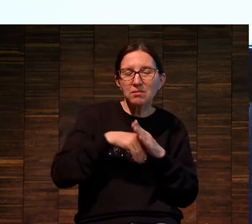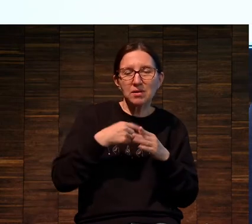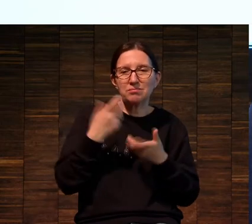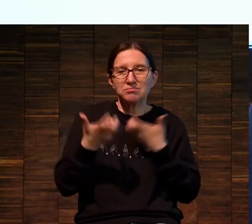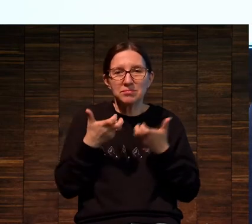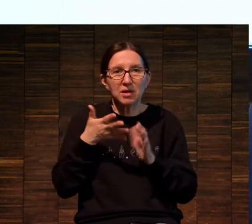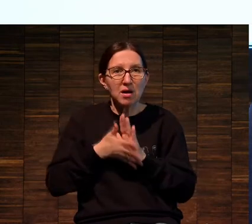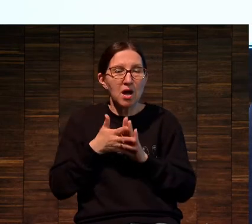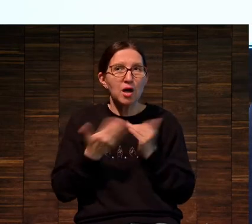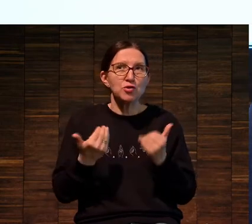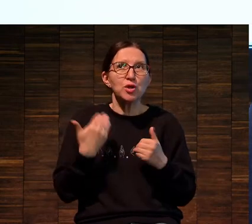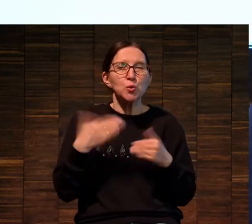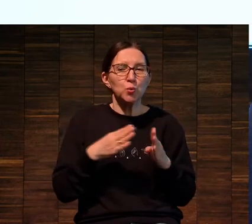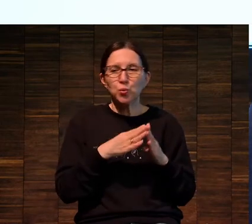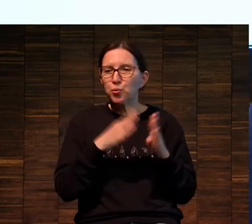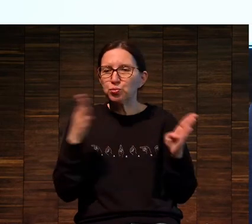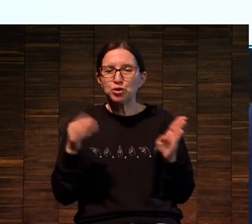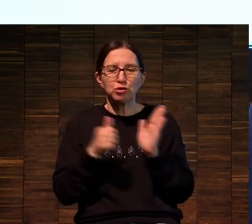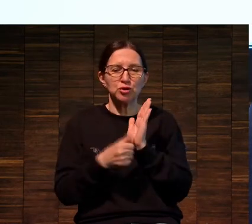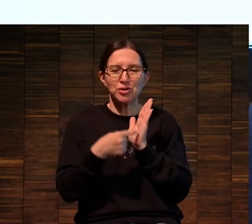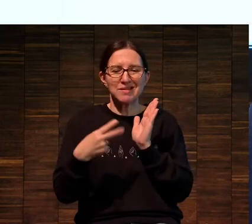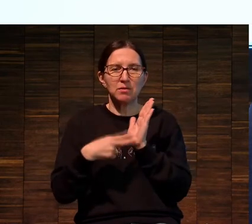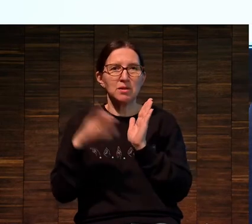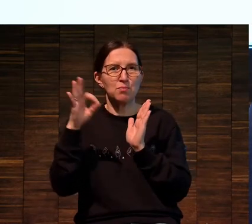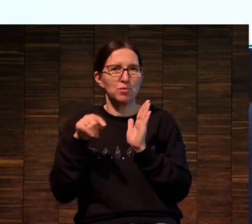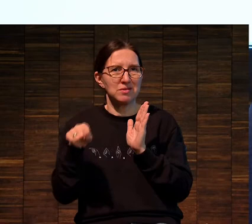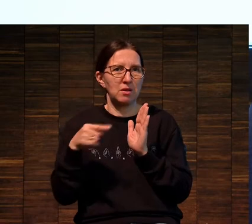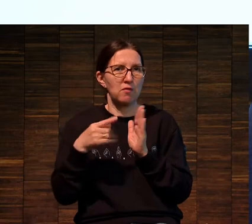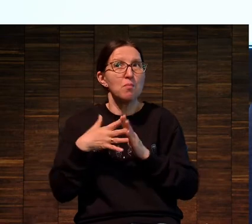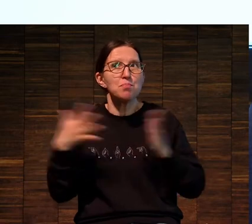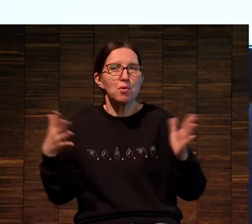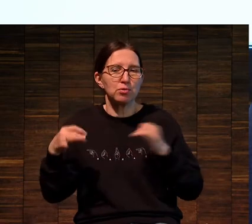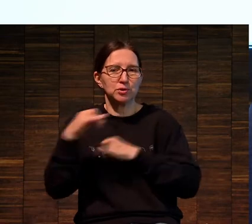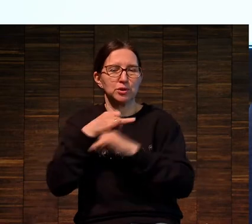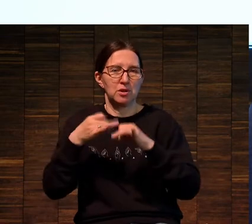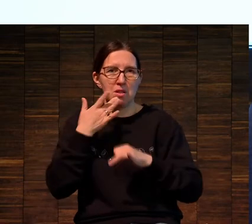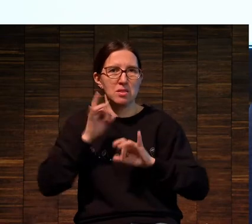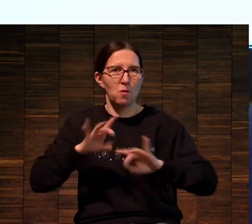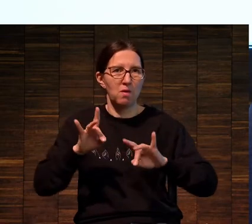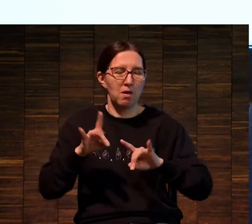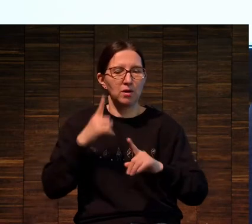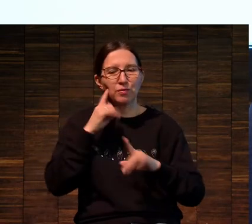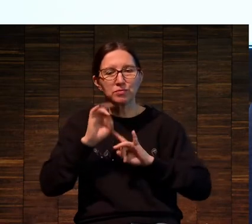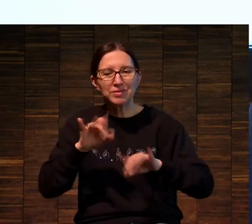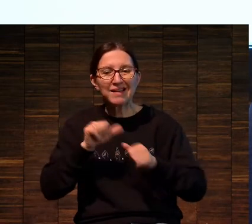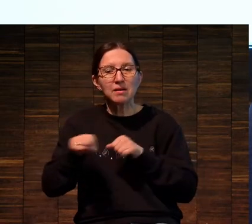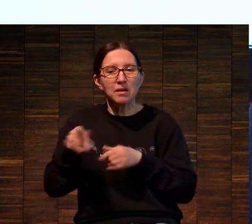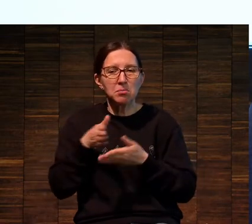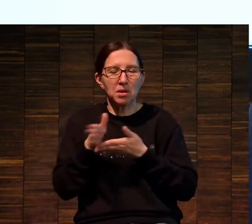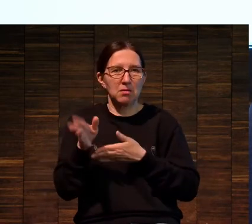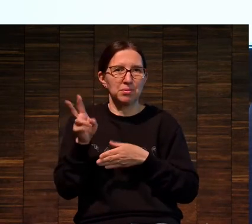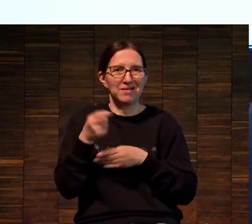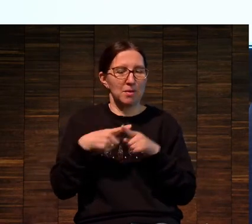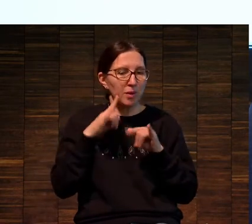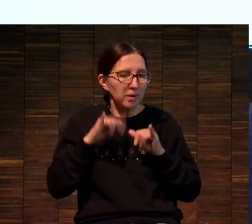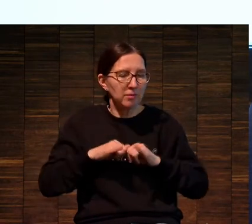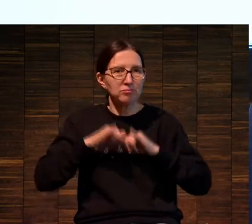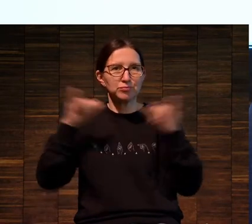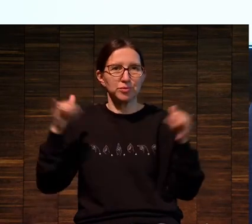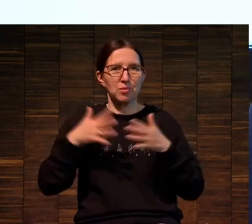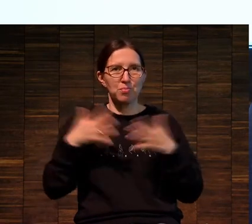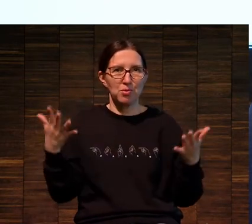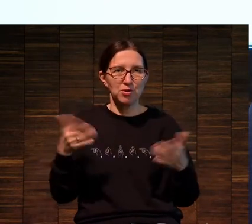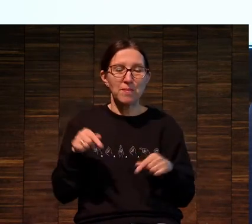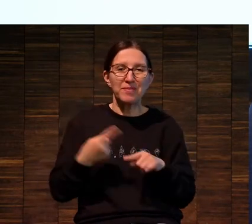процентов 60-70, чтобы не соврать, докладов и сообщений было вот вокруг этого. Потому